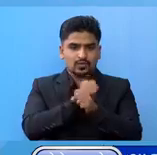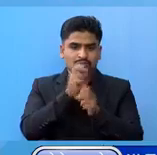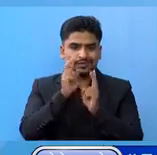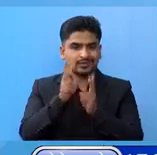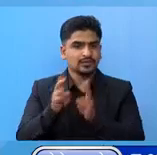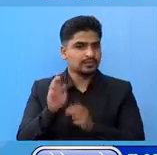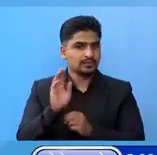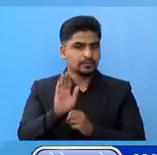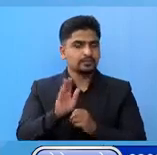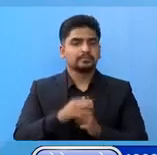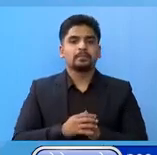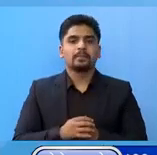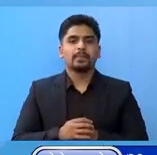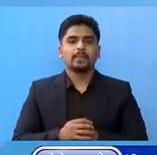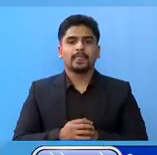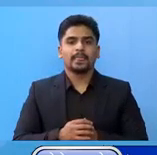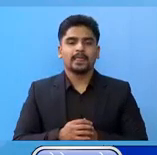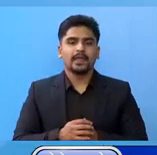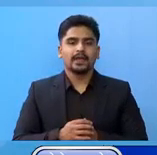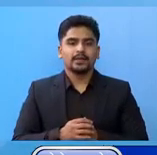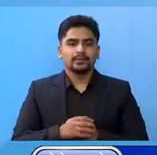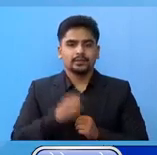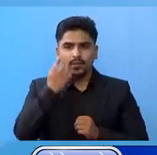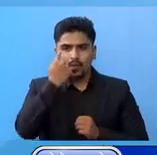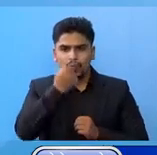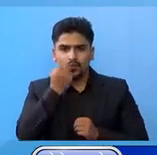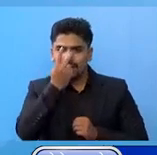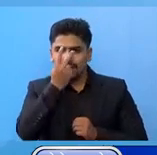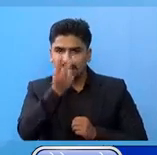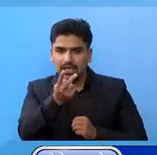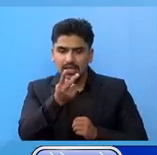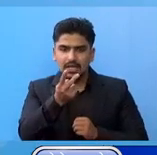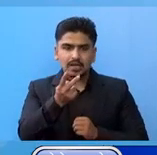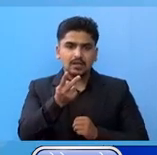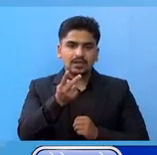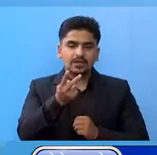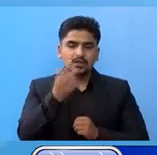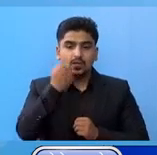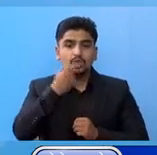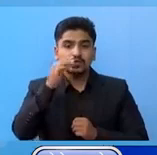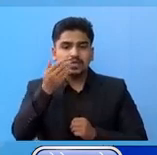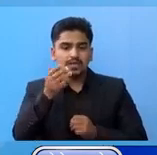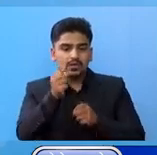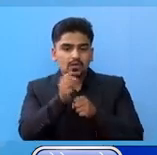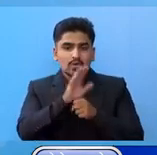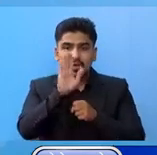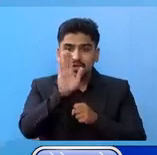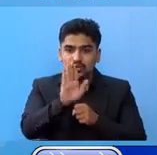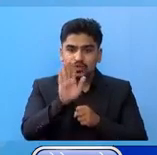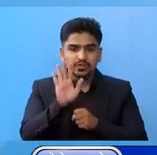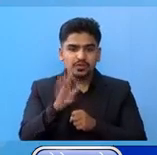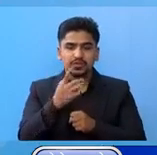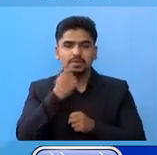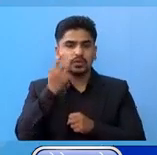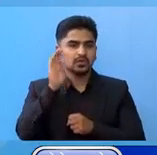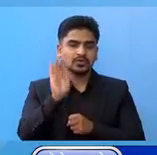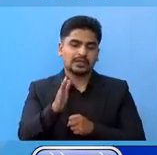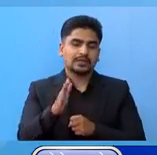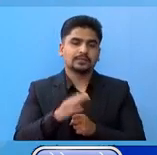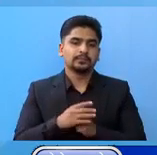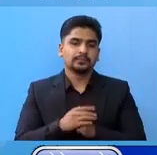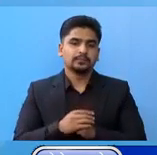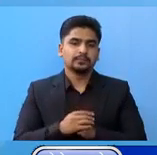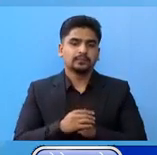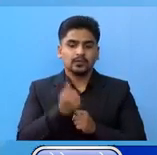एथावत नहीं रहेको छा अनुहार हेरेर कसलाई कोरोना छ वाच्छाईन बन्न सक्किदैना